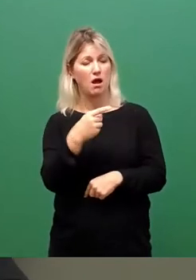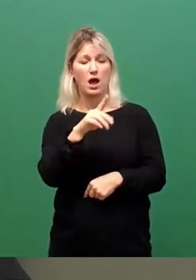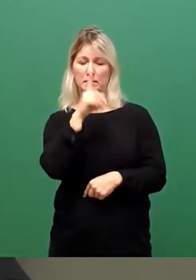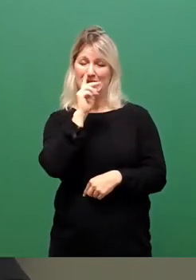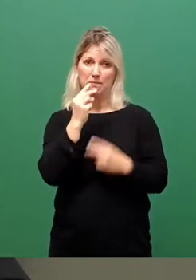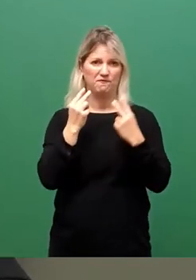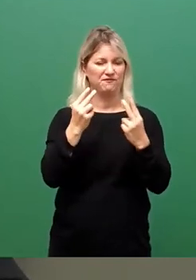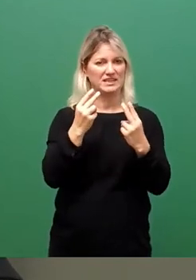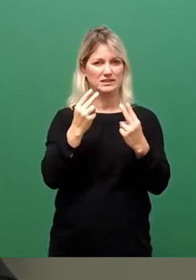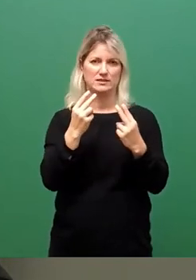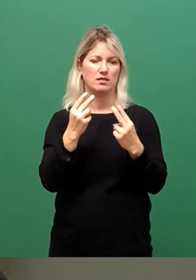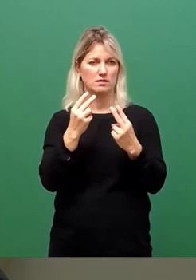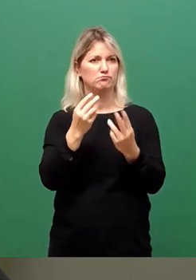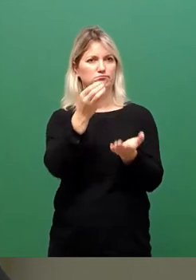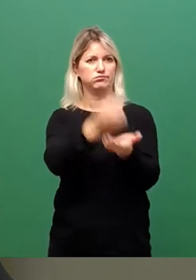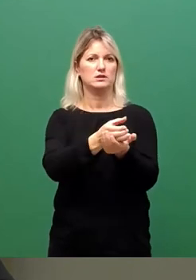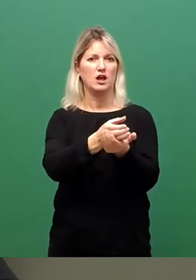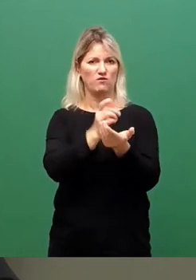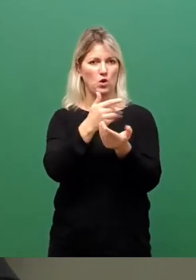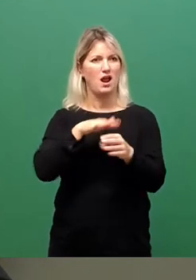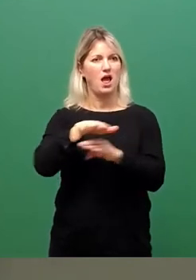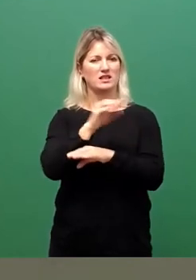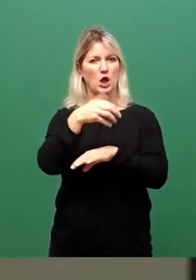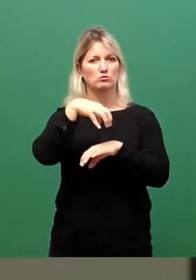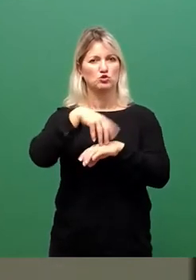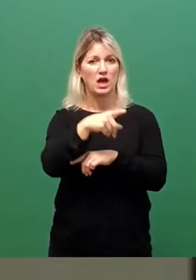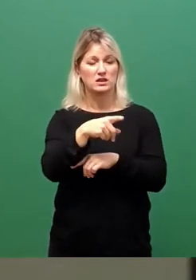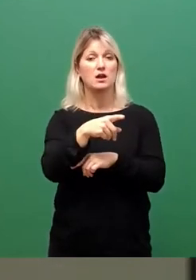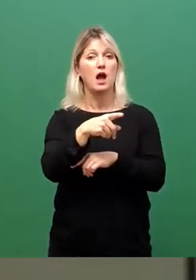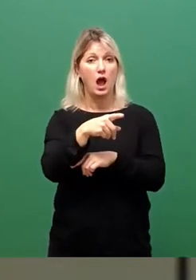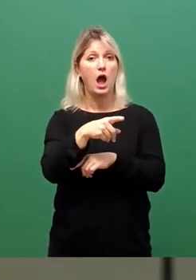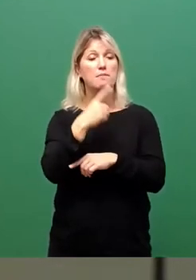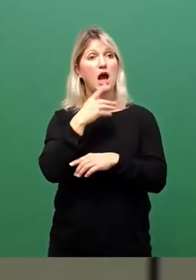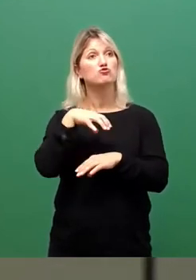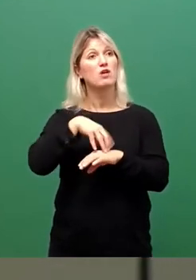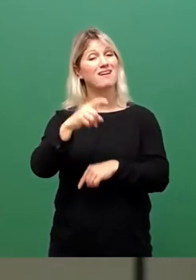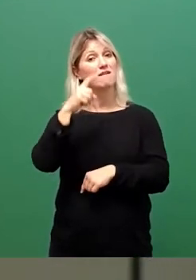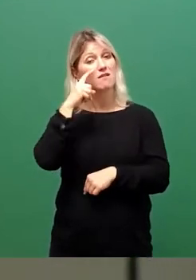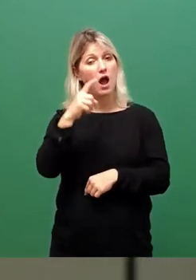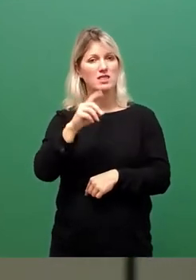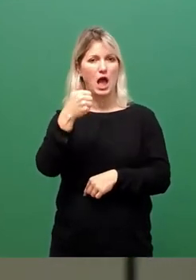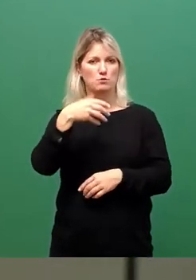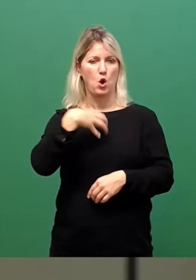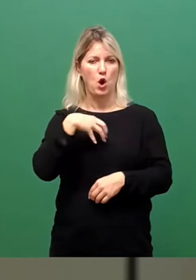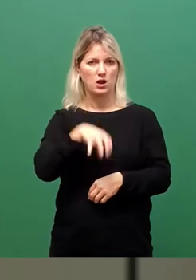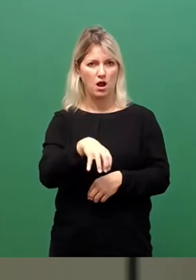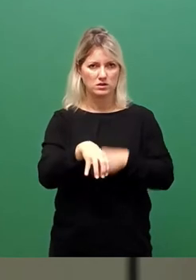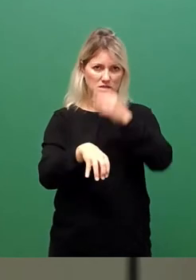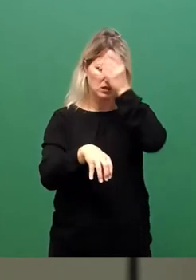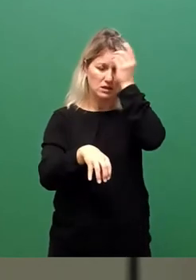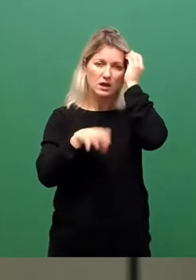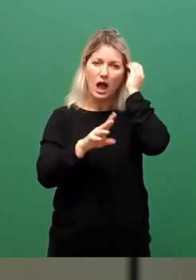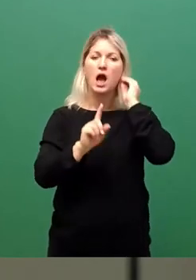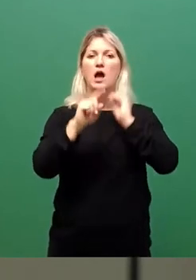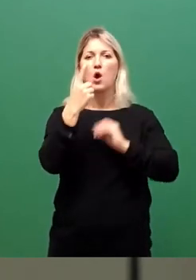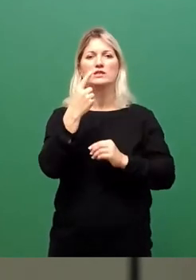Landeshauptstadt Dresden, aber das Hauptorgan der Landeshauptstadt ist der Stadtrat. Es handelt sich eigentlich nicht um das höchste Amt, das in der Landeshauptstadt Dresden zu